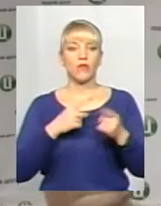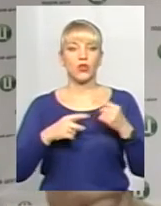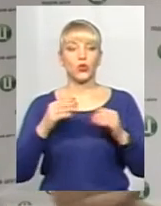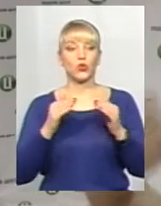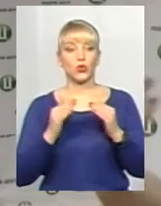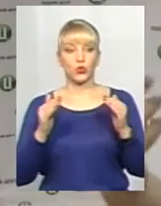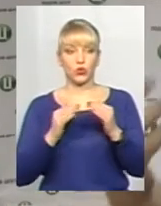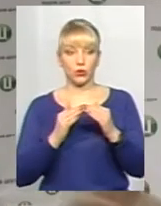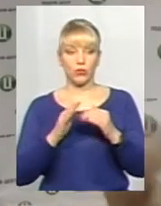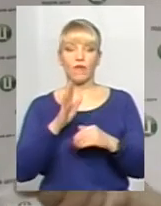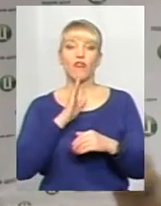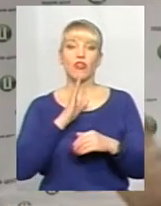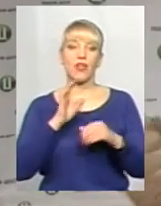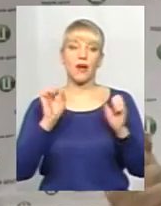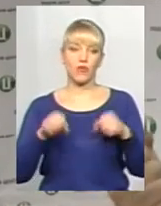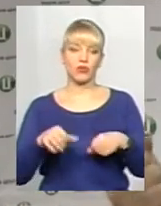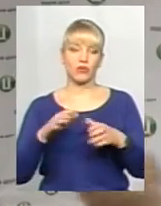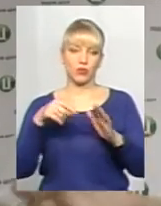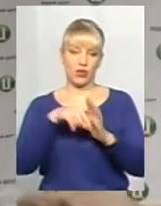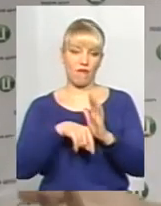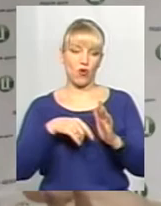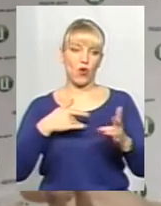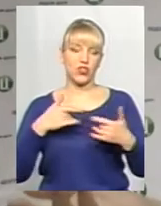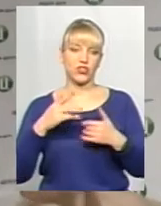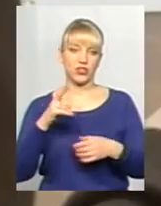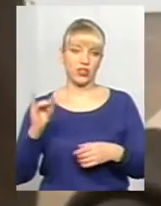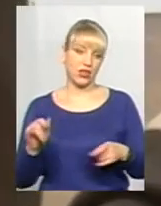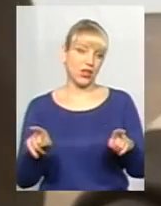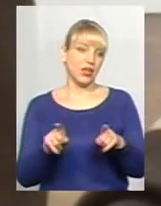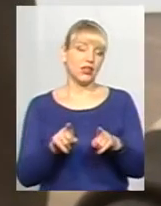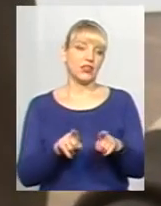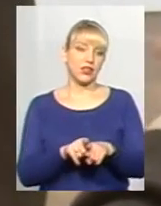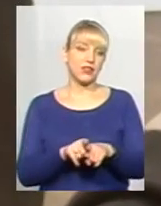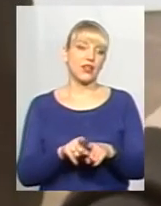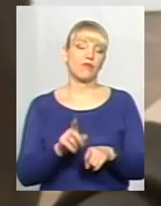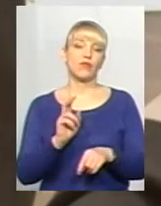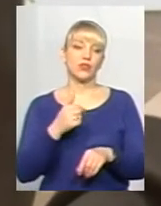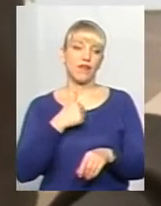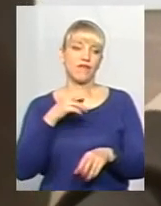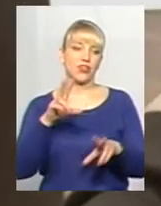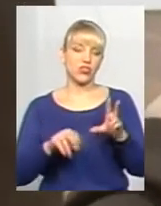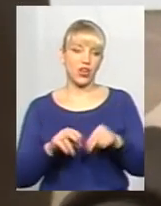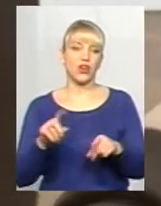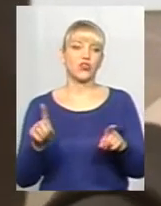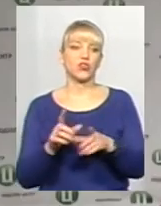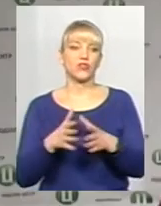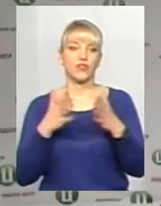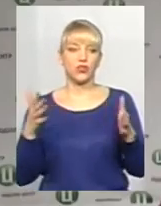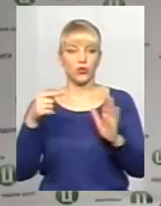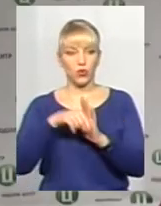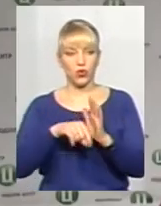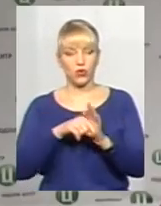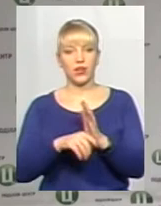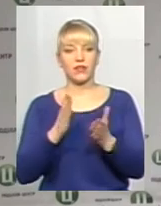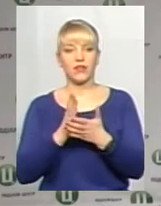додому, вона може бути в ролі жінки. І, власне, те саме відбувається в Україні. Я ще вважаю, що дуже велику роль в цьому грає